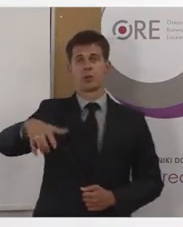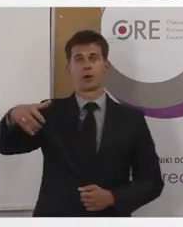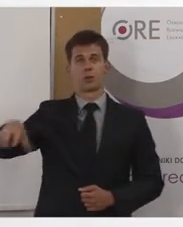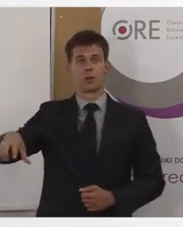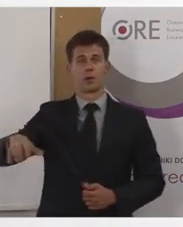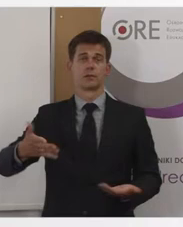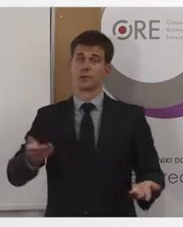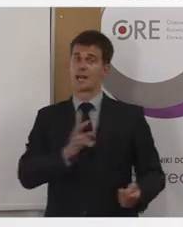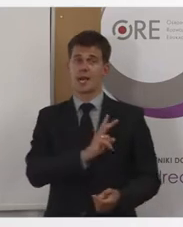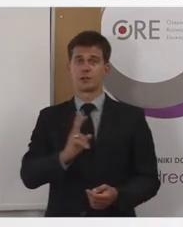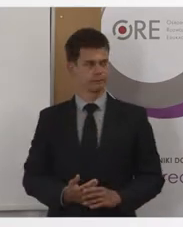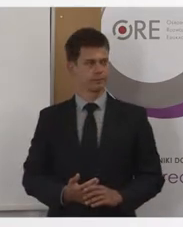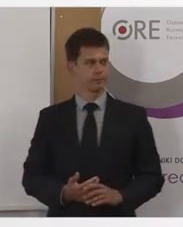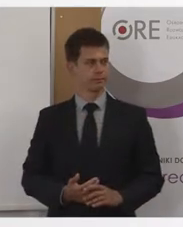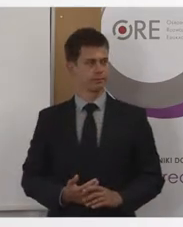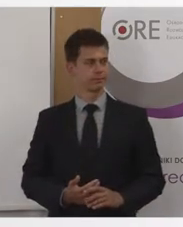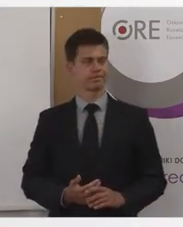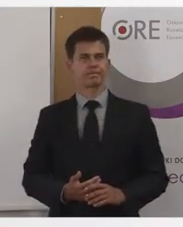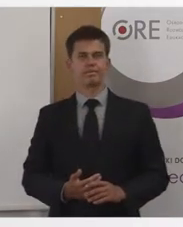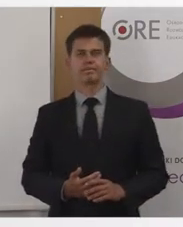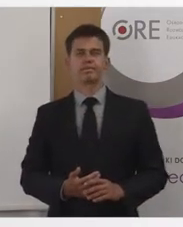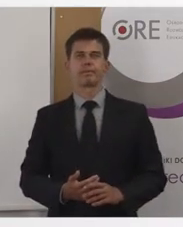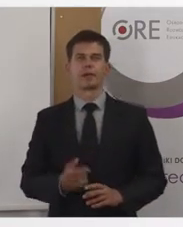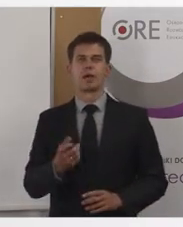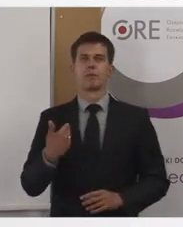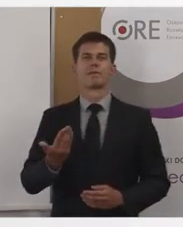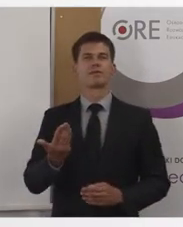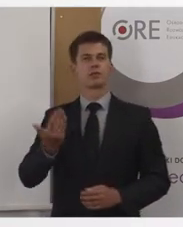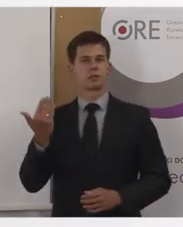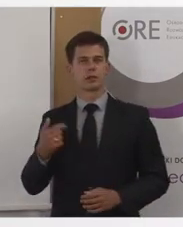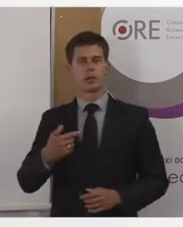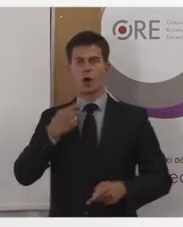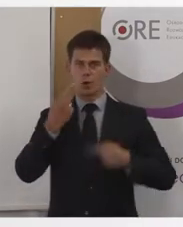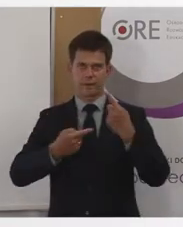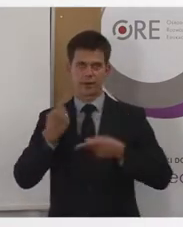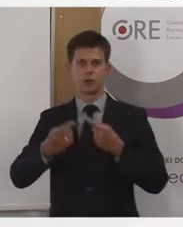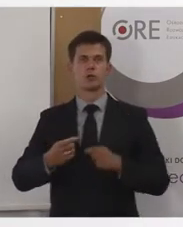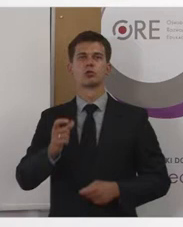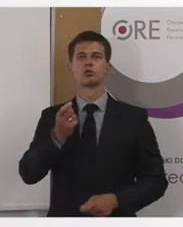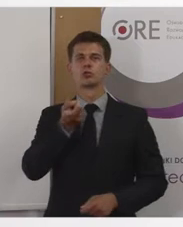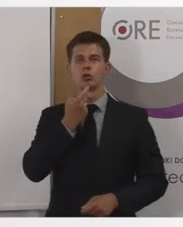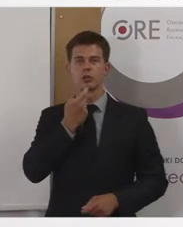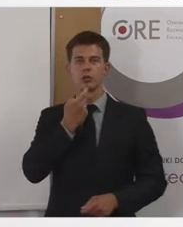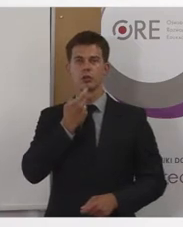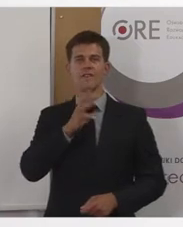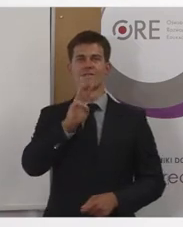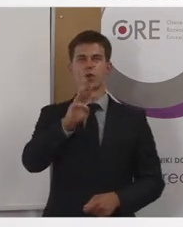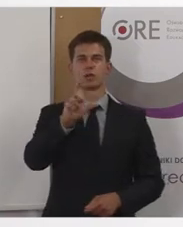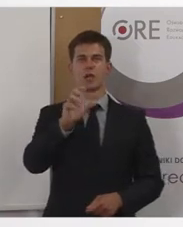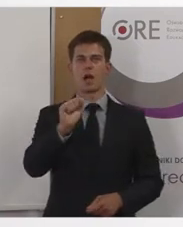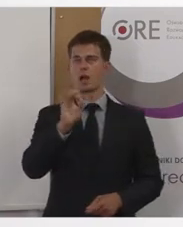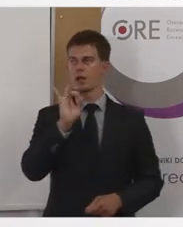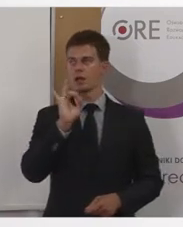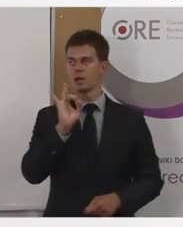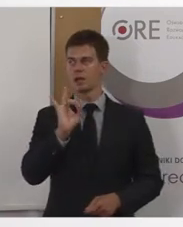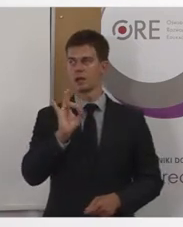podręcznika. Wcześniej Państwu powiedziałem o czymś takim jak WCAG 2.0, to